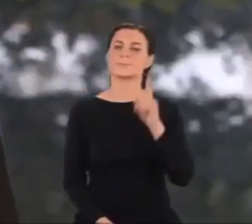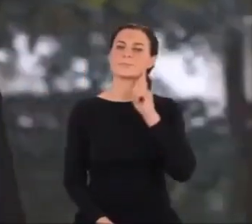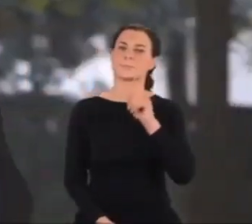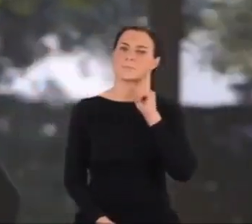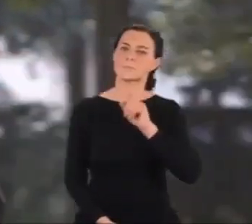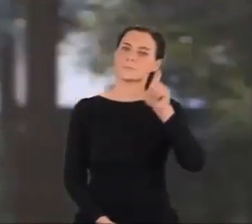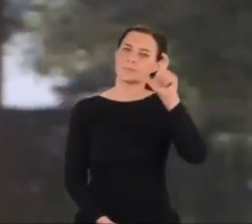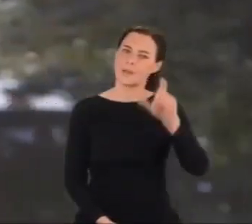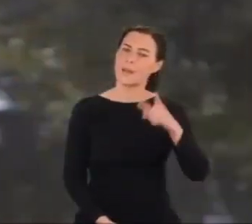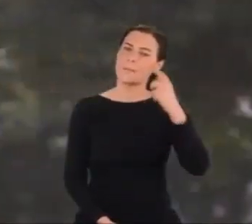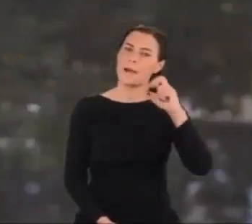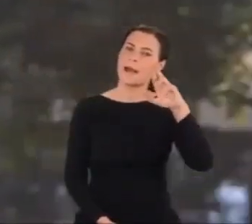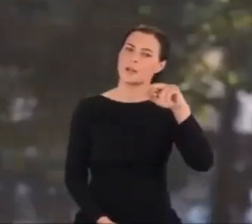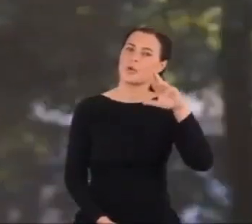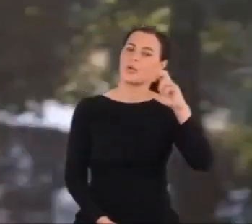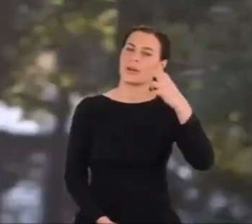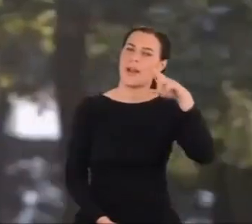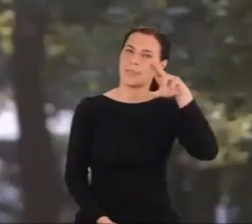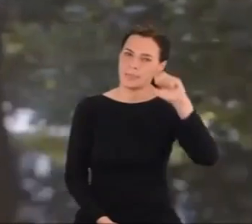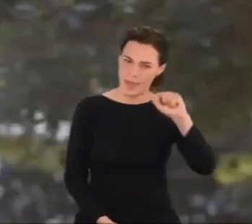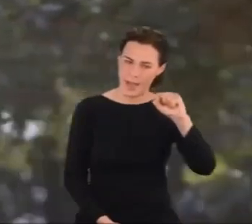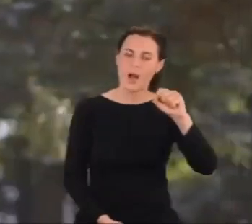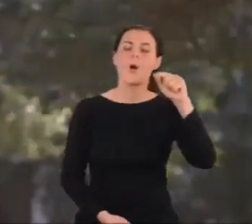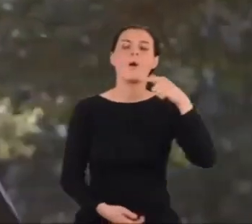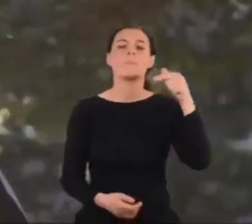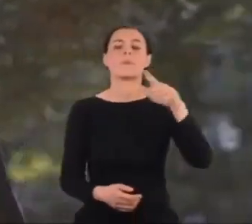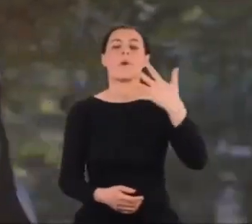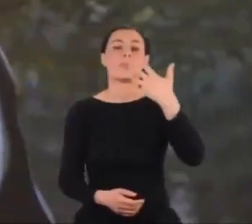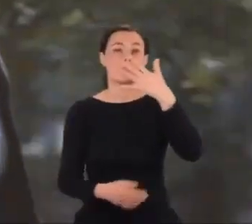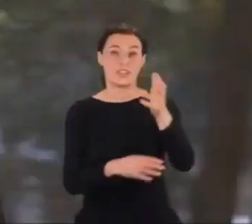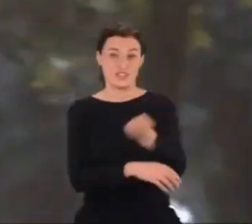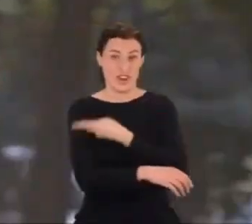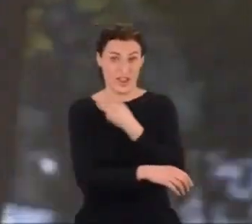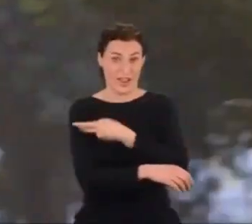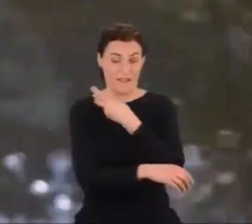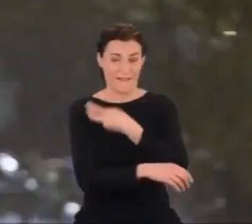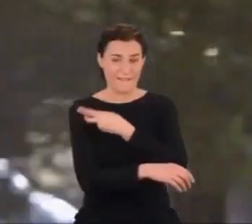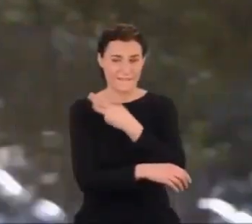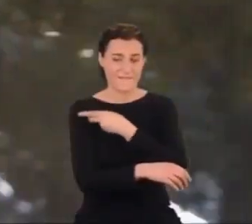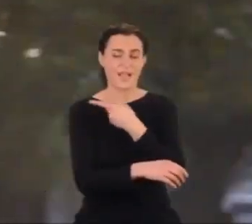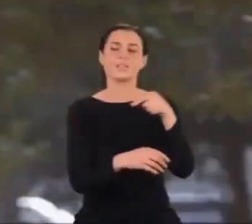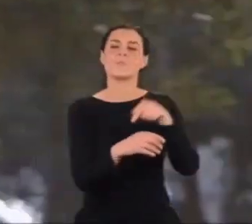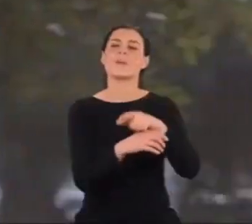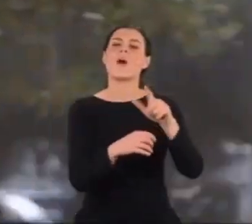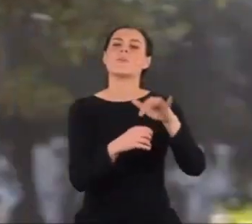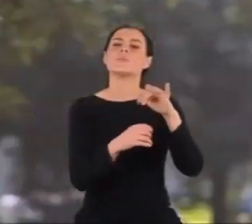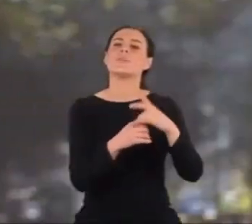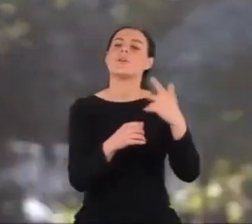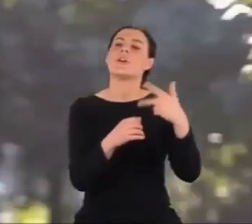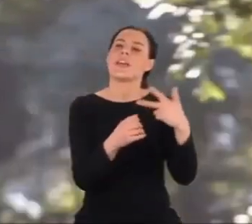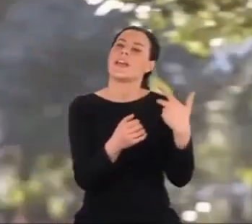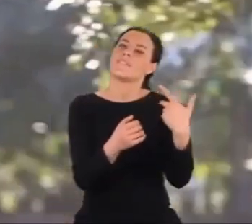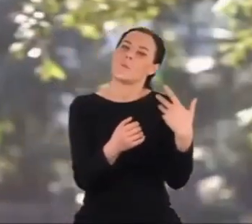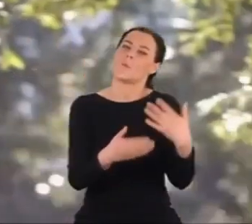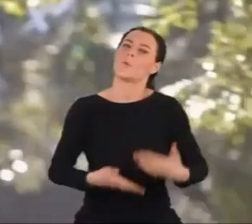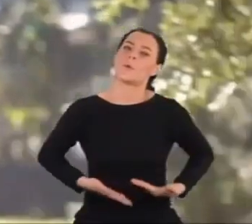5 sierpnia 1933 roku, w dniu swoich 27 urodzin Majorana wraca do Włoch.